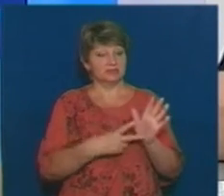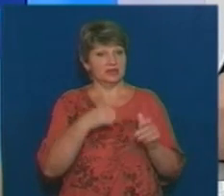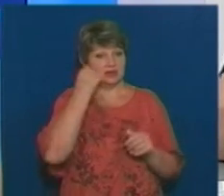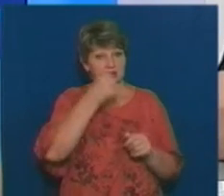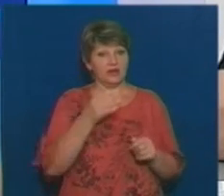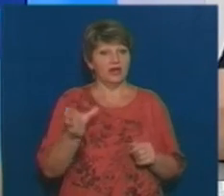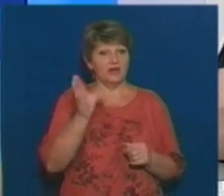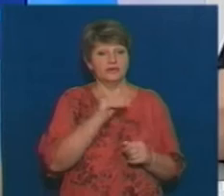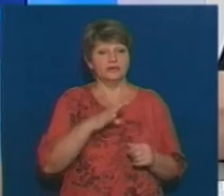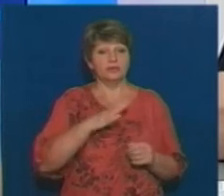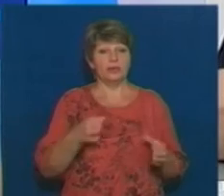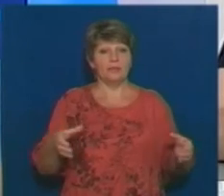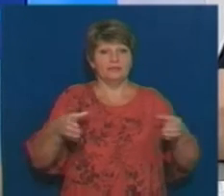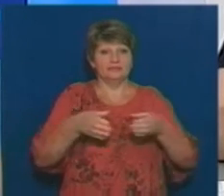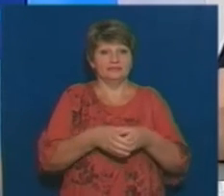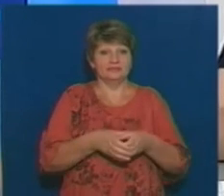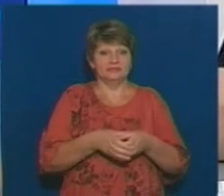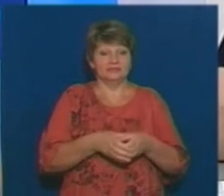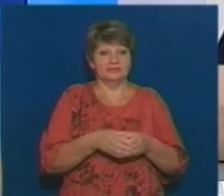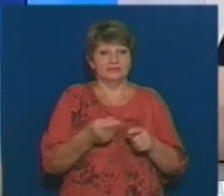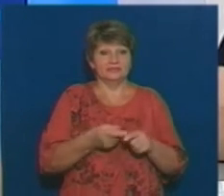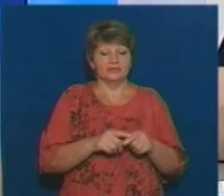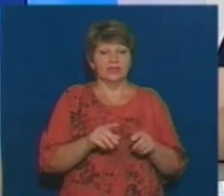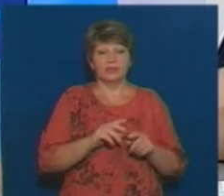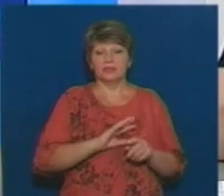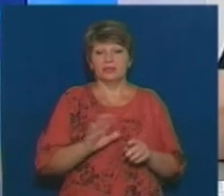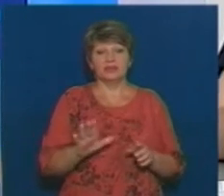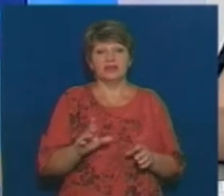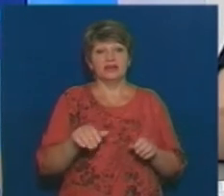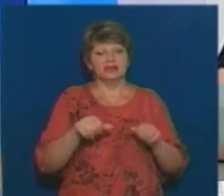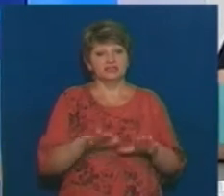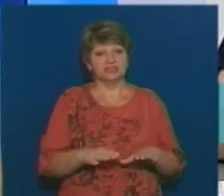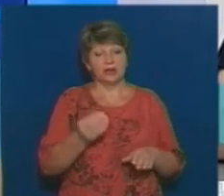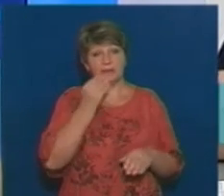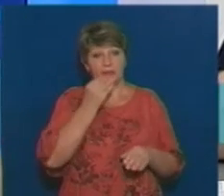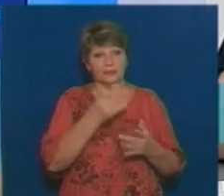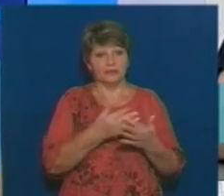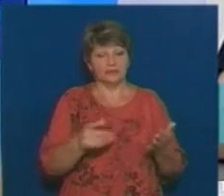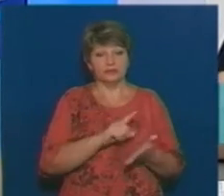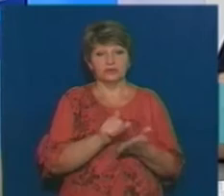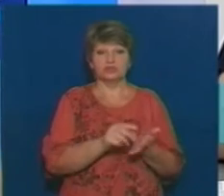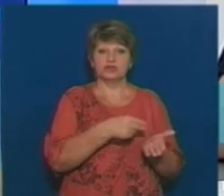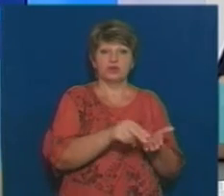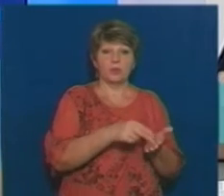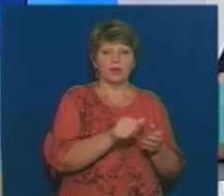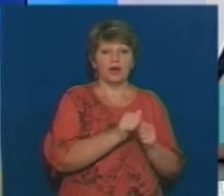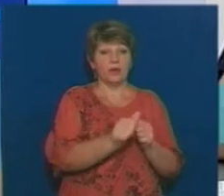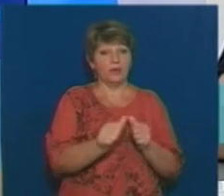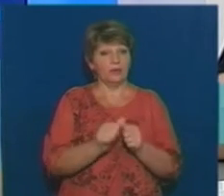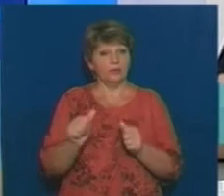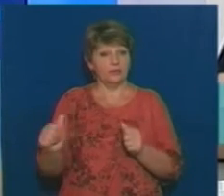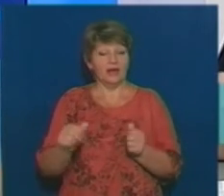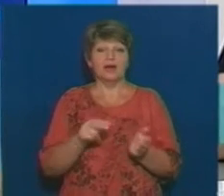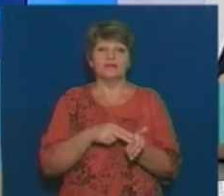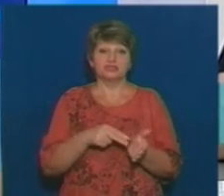групувалося в один мегалот, тобто, попри вимоги закону, коли, нібито, чітко говорять, що різні продукти харчування мають закупуватися окремо, в Черкасах